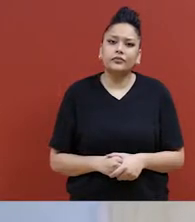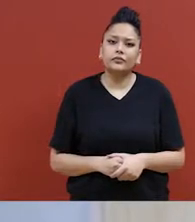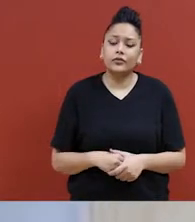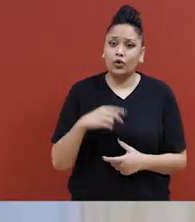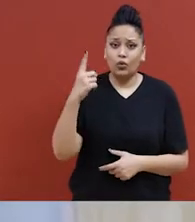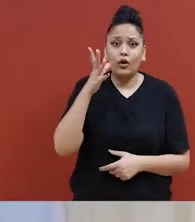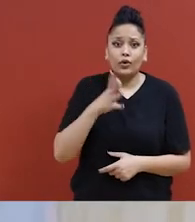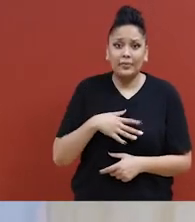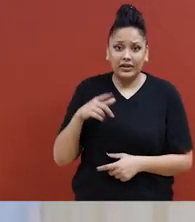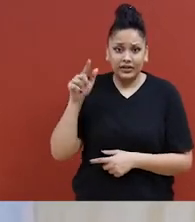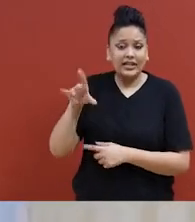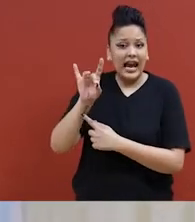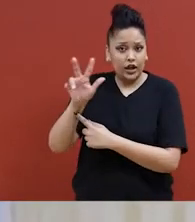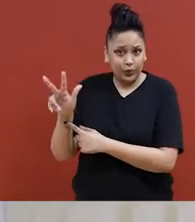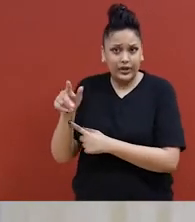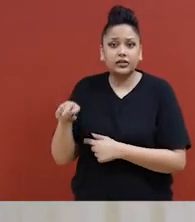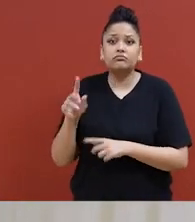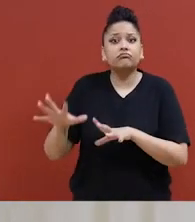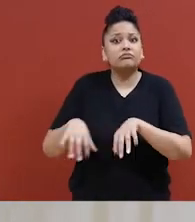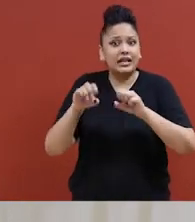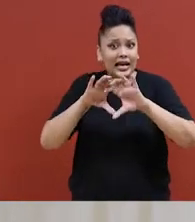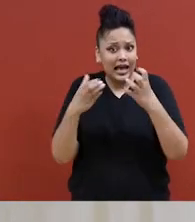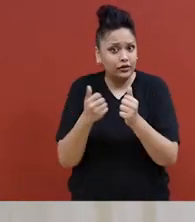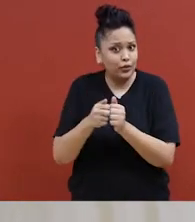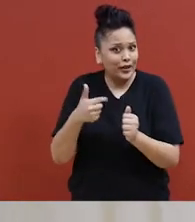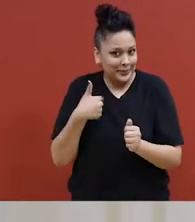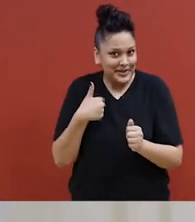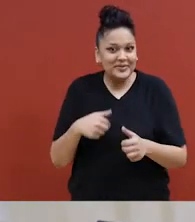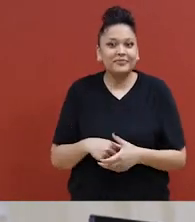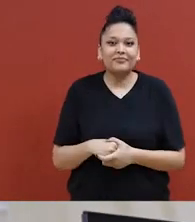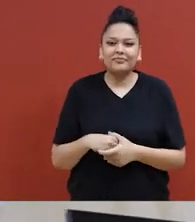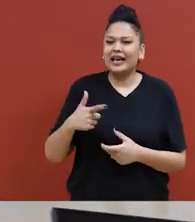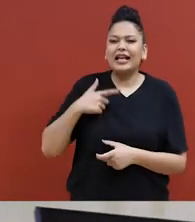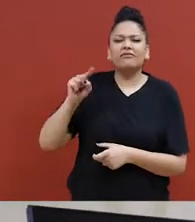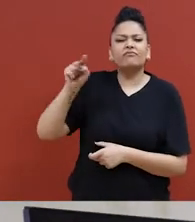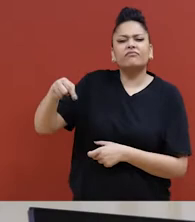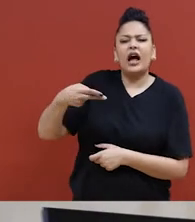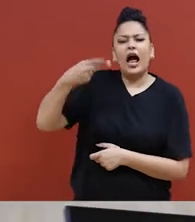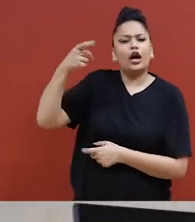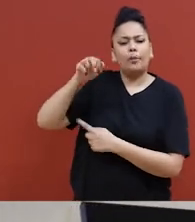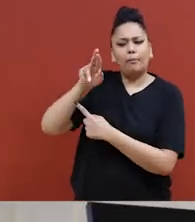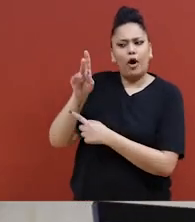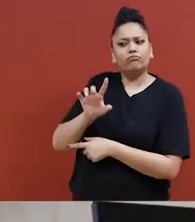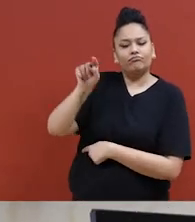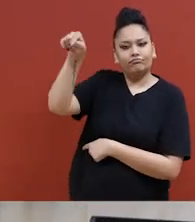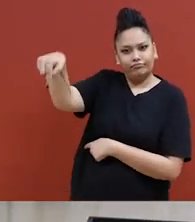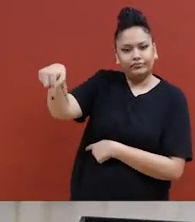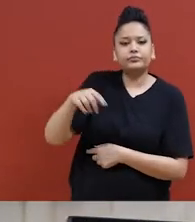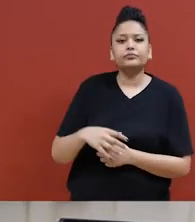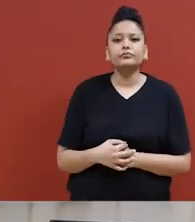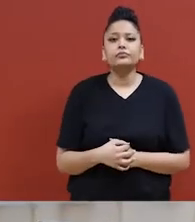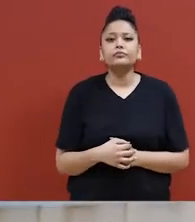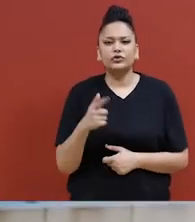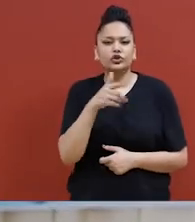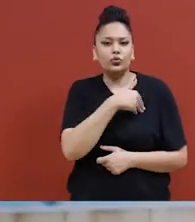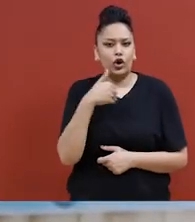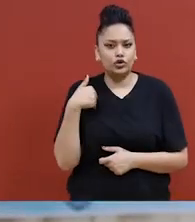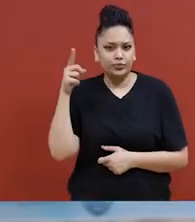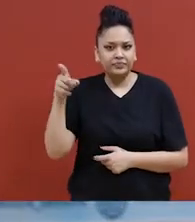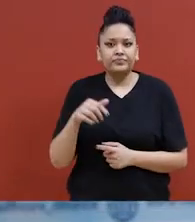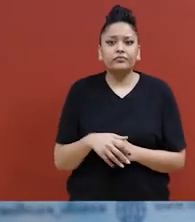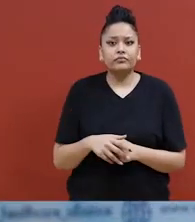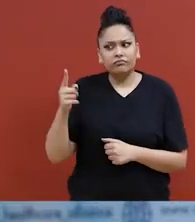J'avais une femme de 73 ans dans un de cours, dans le quartier de High Park, ici à Toronto, qui suivait un programme de six semaines.